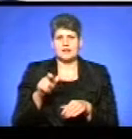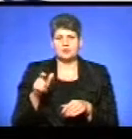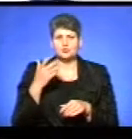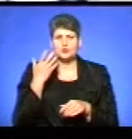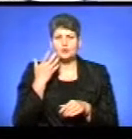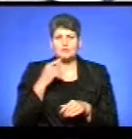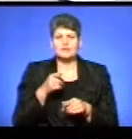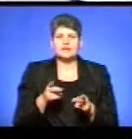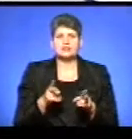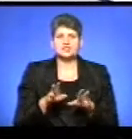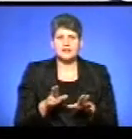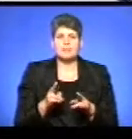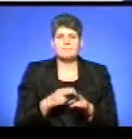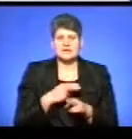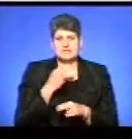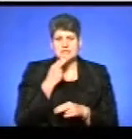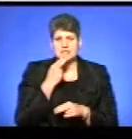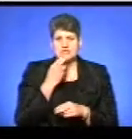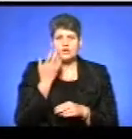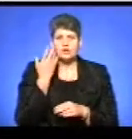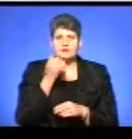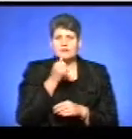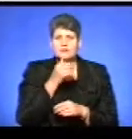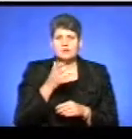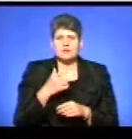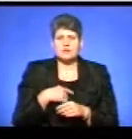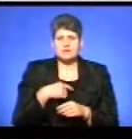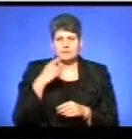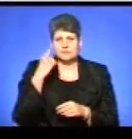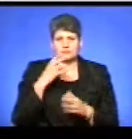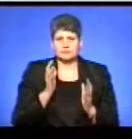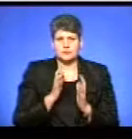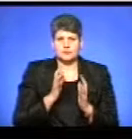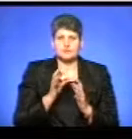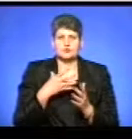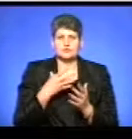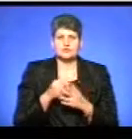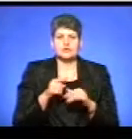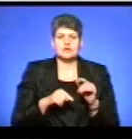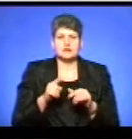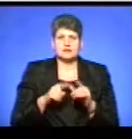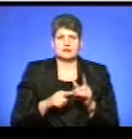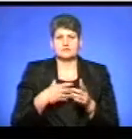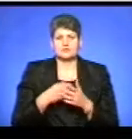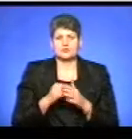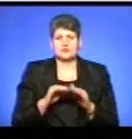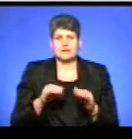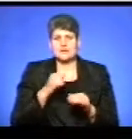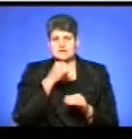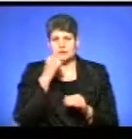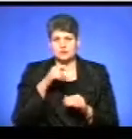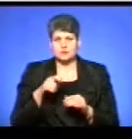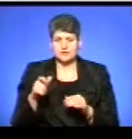коли вони лишалися без їжі, коли вони не могли не лише про себе подбати, але про своїх найрідніших, про дітей, старших людей,